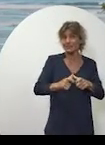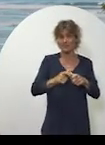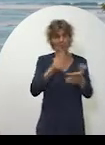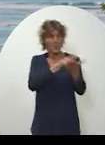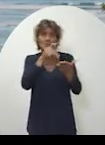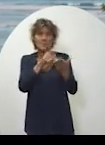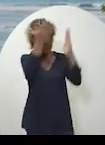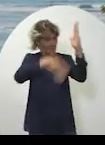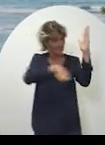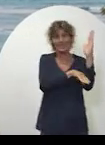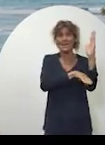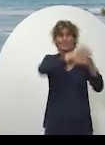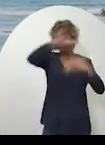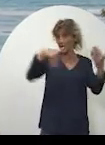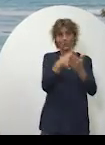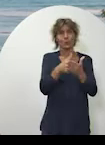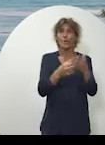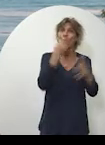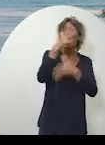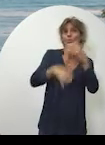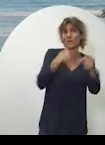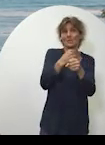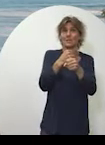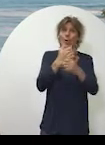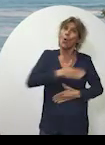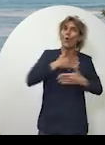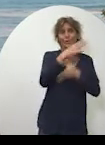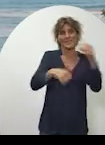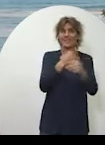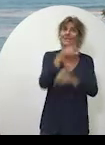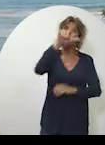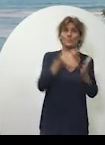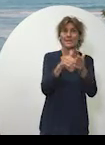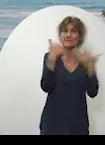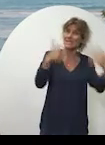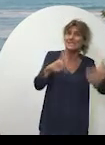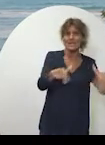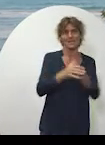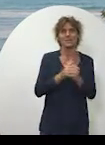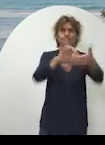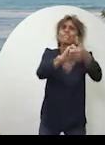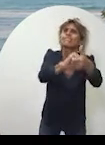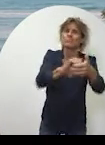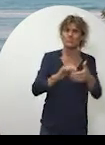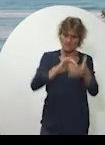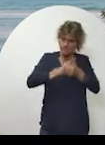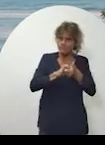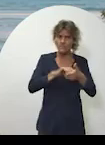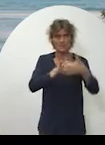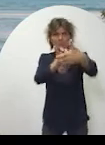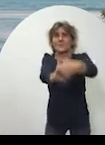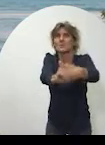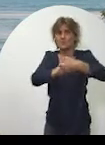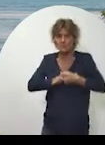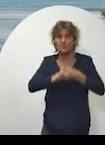en passant par la basse-terre. Bonne et heureuse année 2017. K'aime les autres par la main. K'aime les autres par la main.